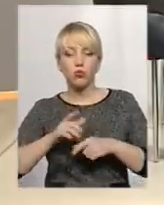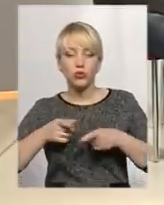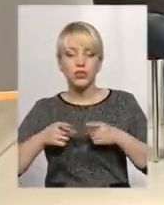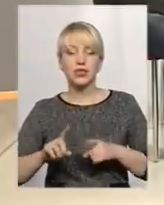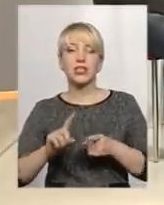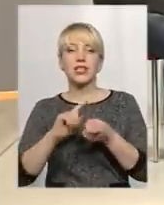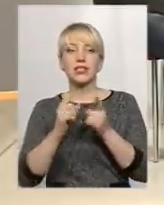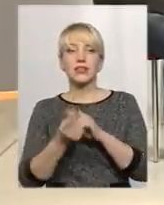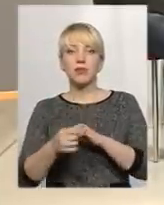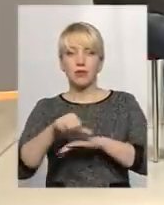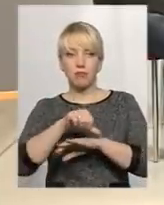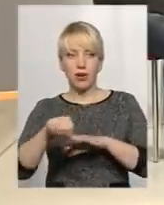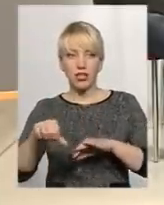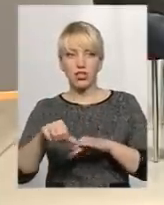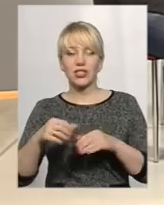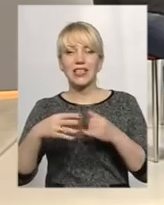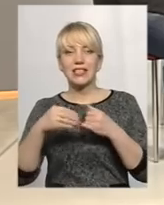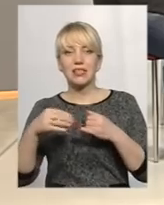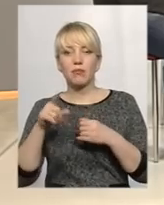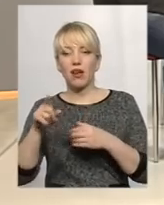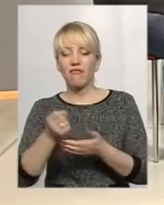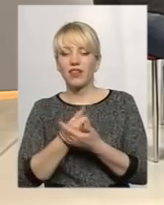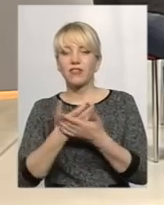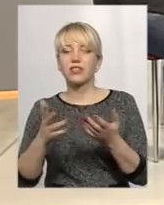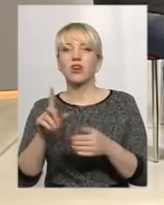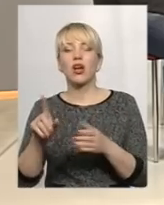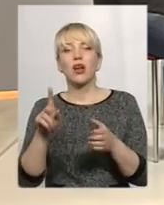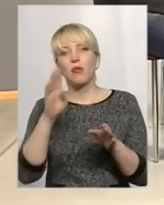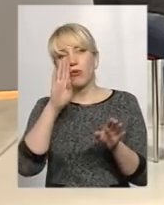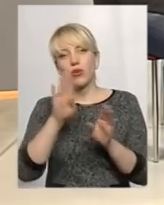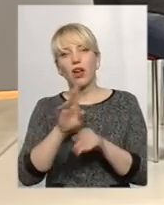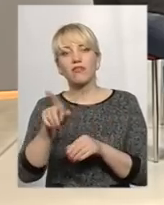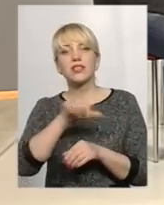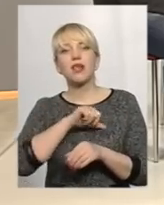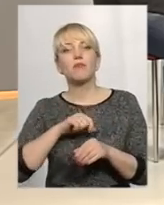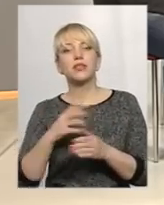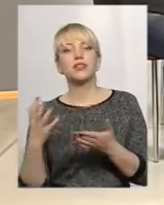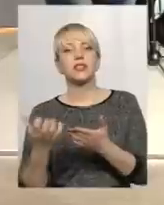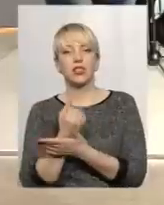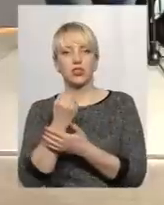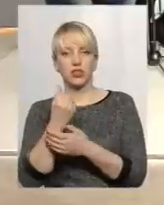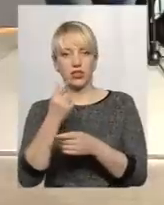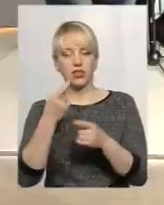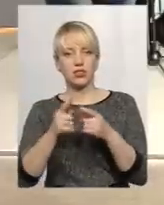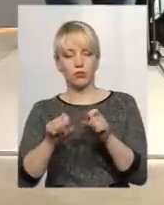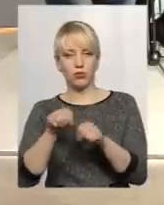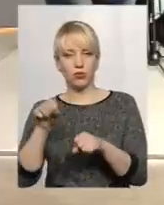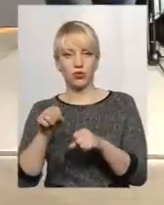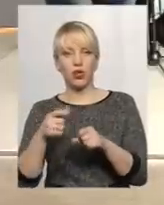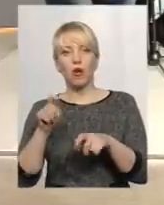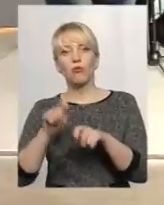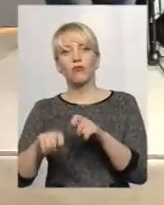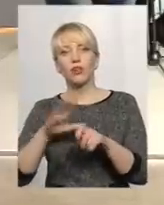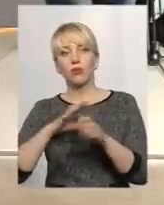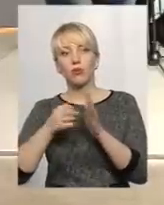межі самих ділянок. Але ви їх висвітли, як самі він вийшли, але ці перевірки були в 15-му році. Скажіть, будь ласка, чому в 15